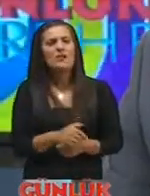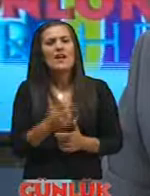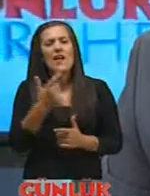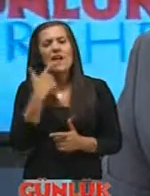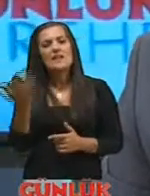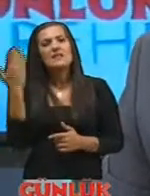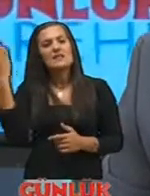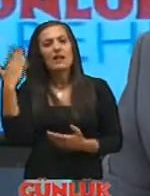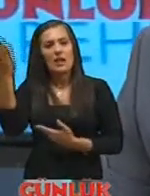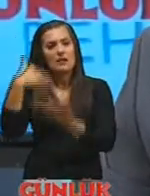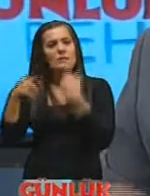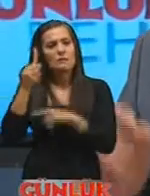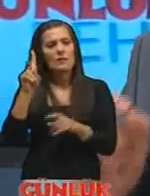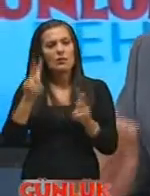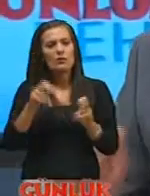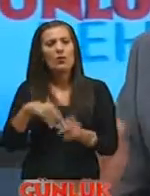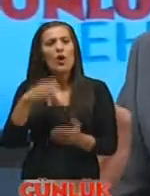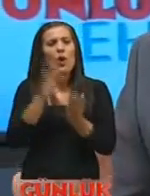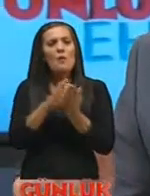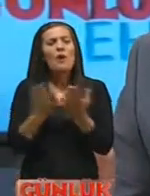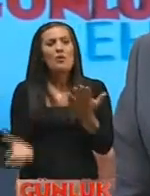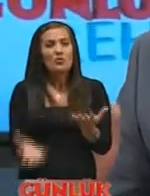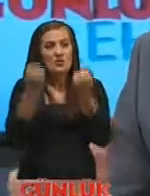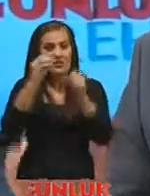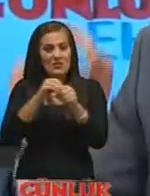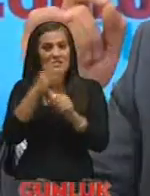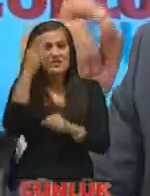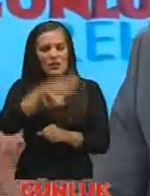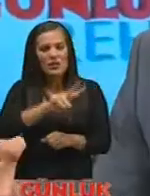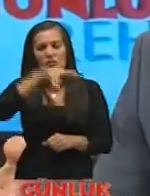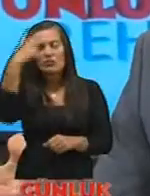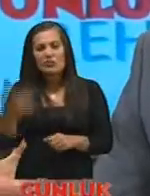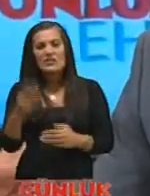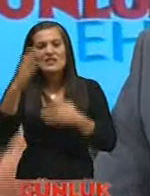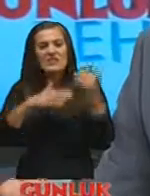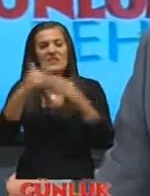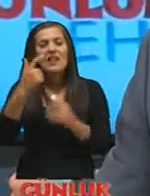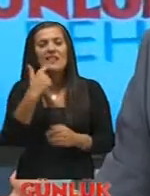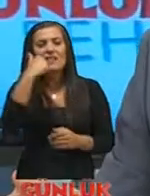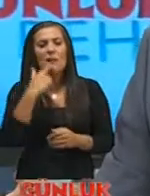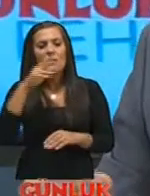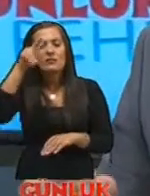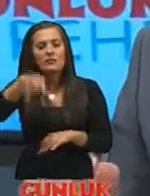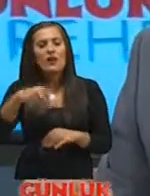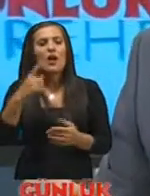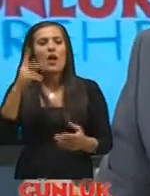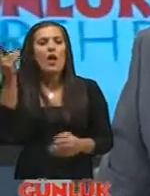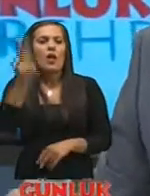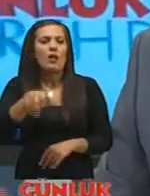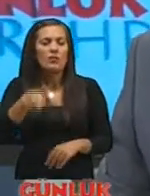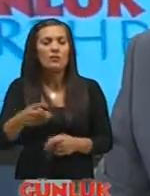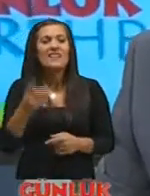eskilerden anlatılan bir konu köpek kurtarmaya giderken düşüyor inşaat demirlerinin üzerinde hayatını kaybediyor yani